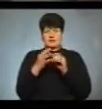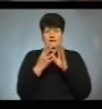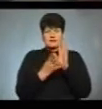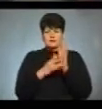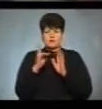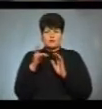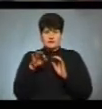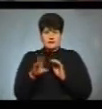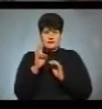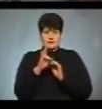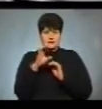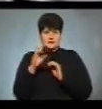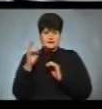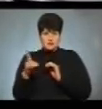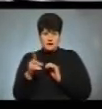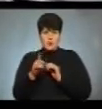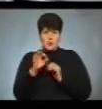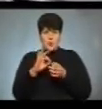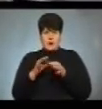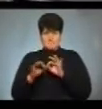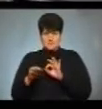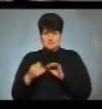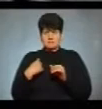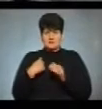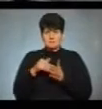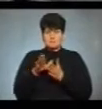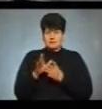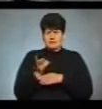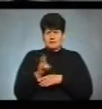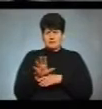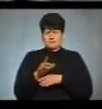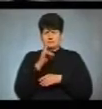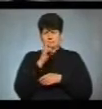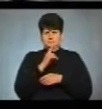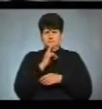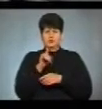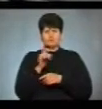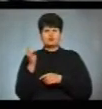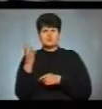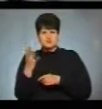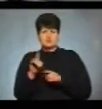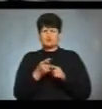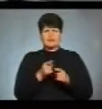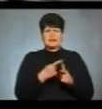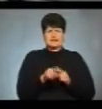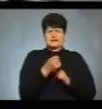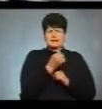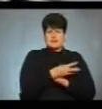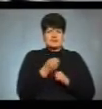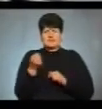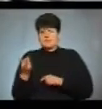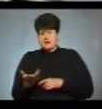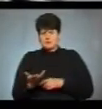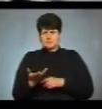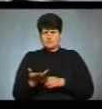квітня в НСК Олімпійський. Ми відмовилися вже, ми не прийдемо, ми не розуміємо, чому 14-го, чому не 13-го, чому не 12-го.